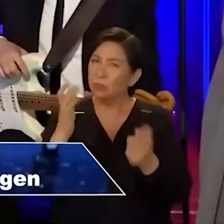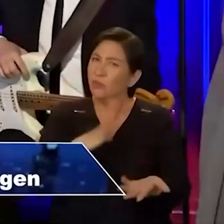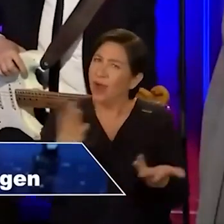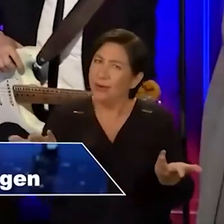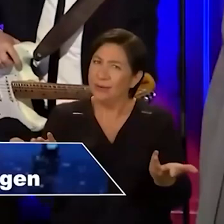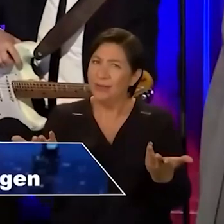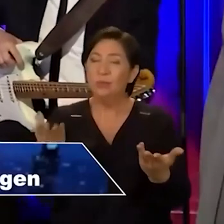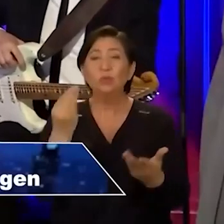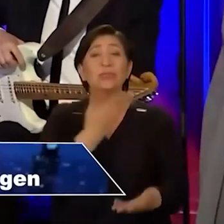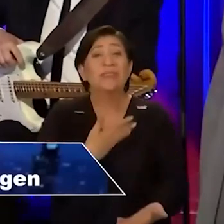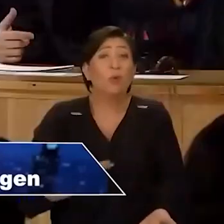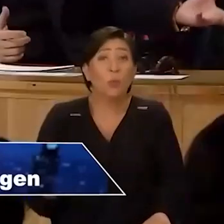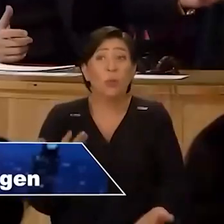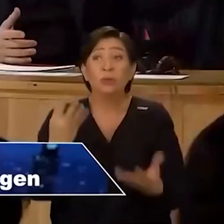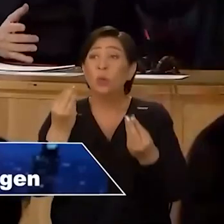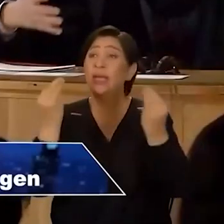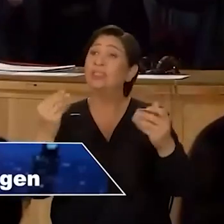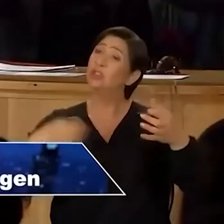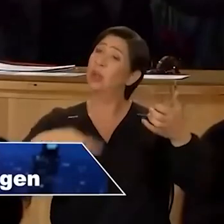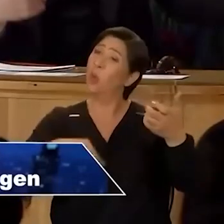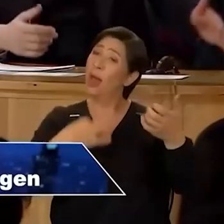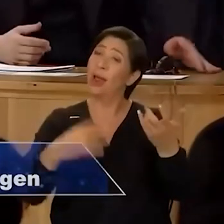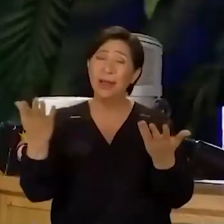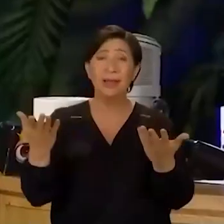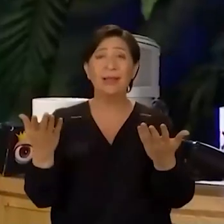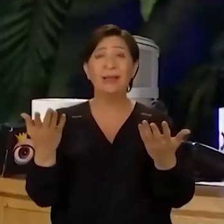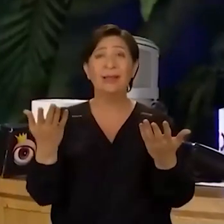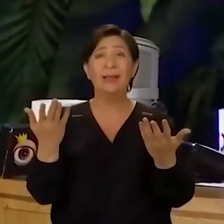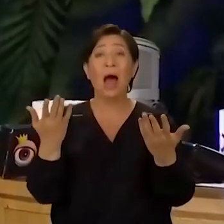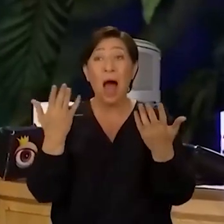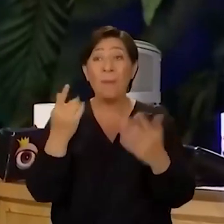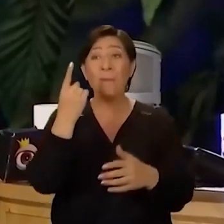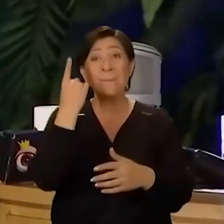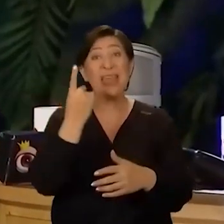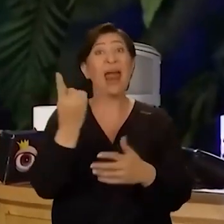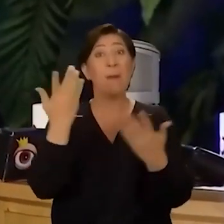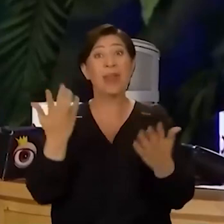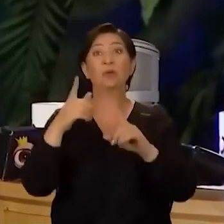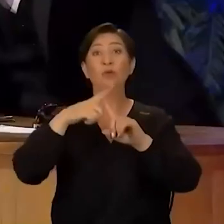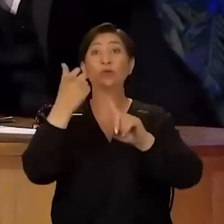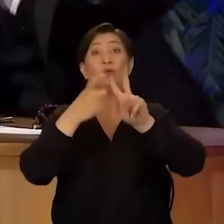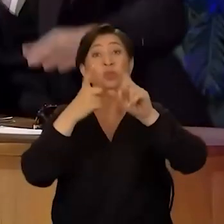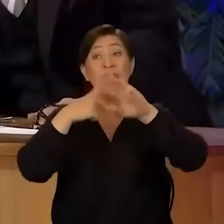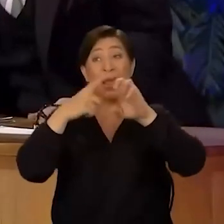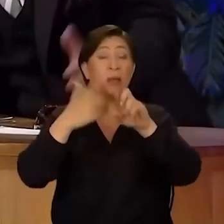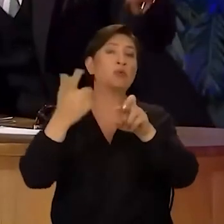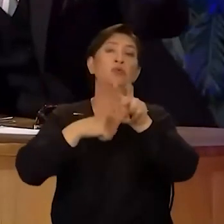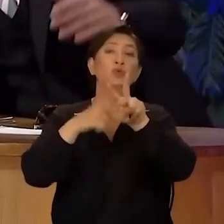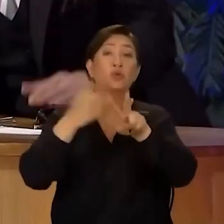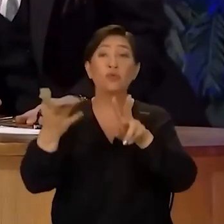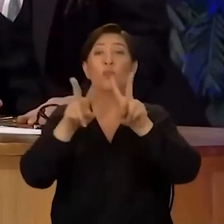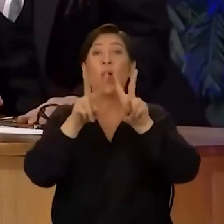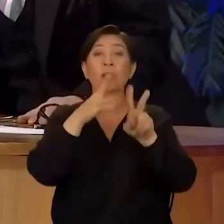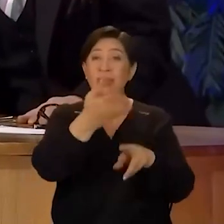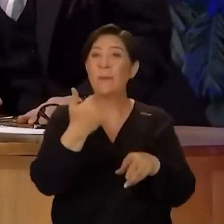Çünkü çok seviyorum ve çok iyi çalıyorlar. Ama bir kere bile mesela Tuncer ya da Yusuf ya da